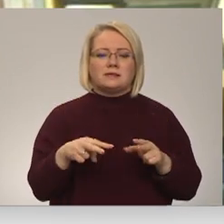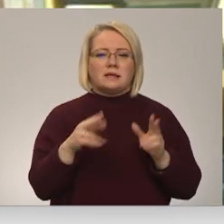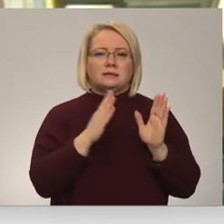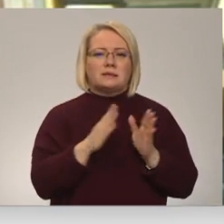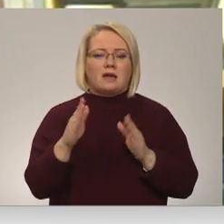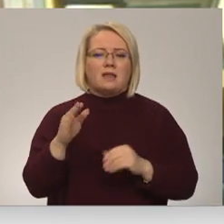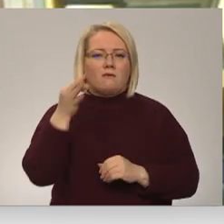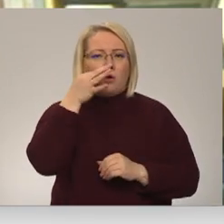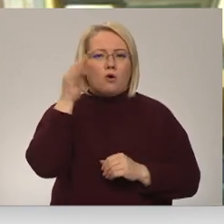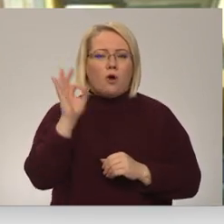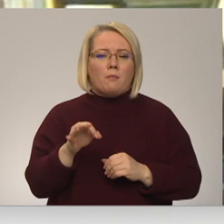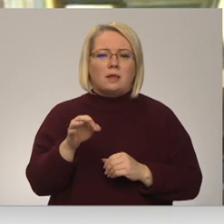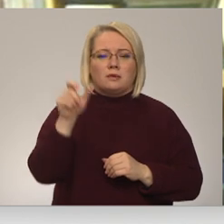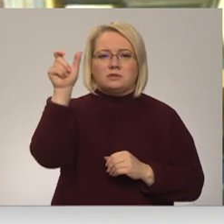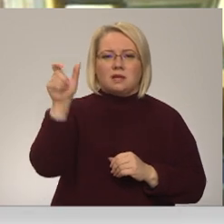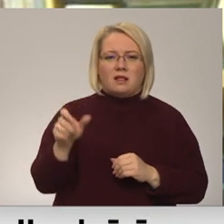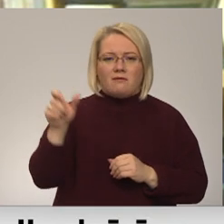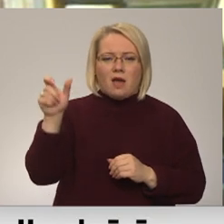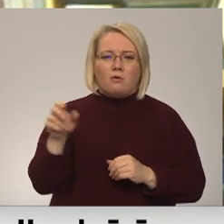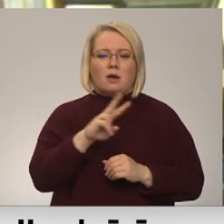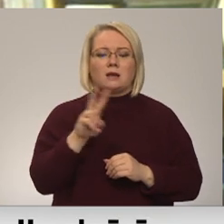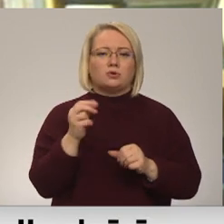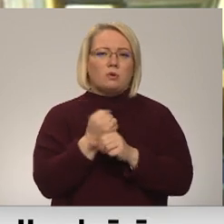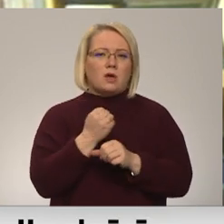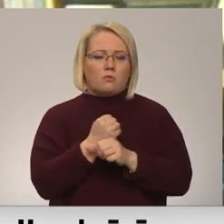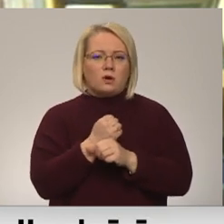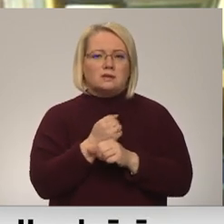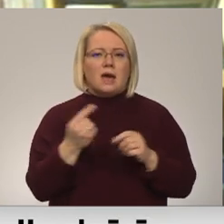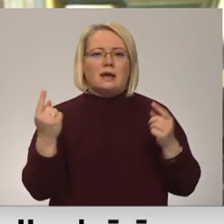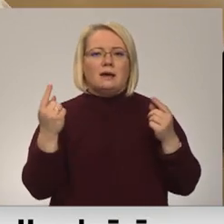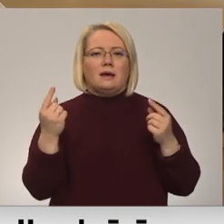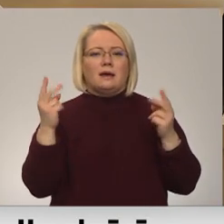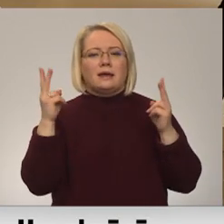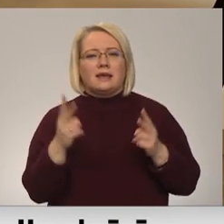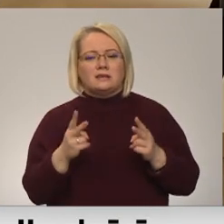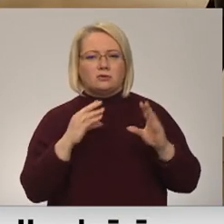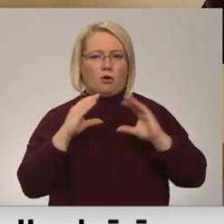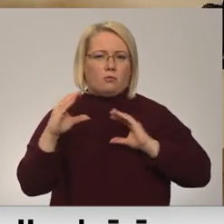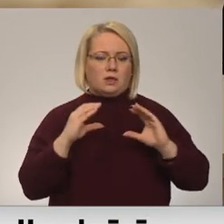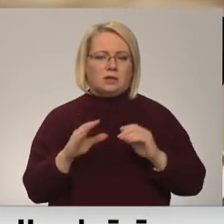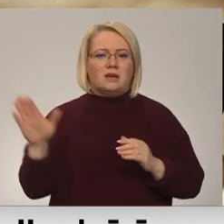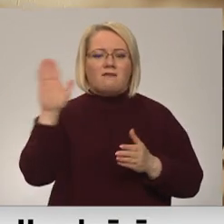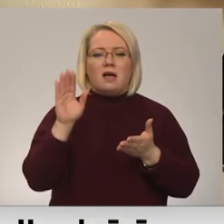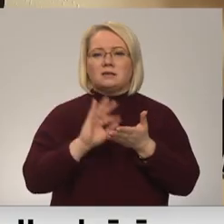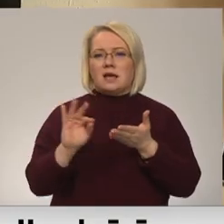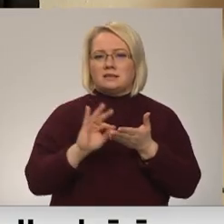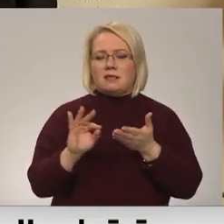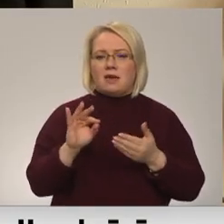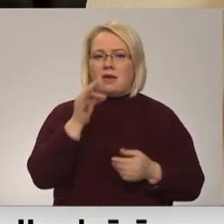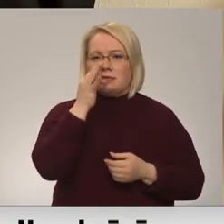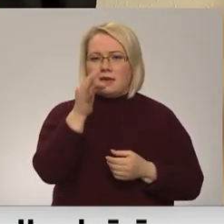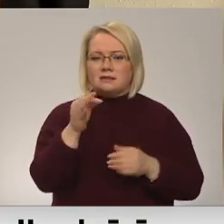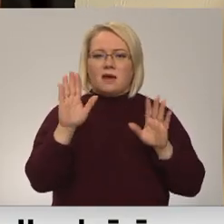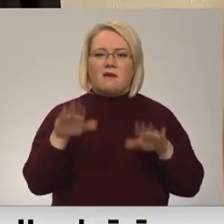kompetentu personu, kas nodarbotos ar krīzes komunikāciju. Valsts kancelējā retēvē apgalvo, ka varētu